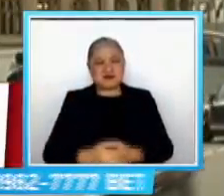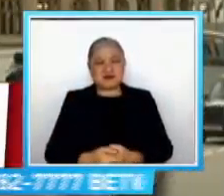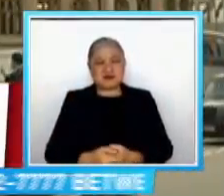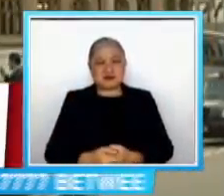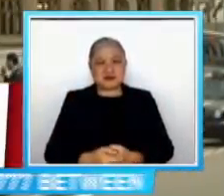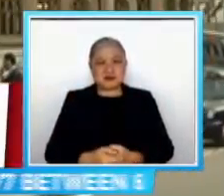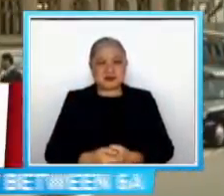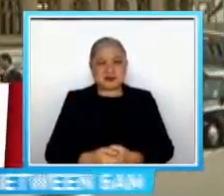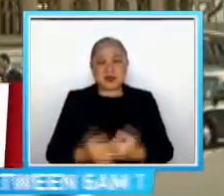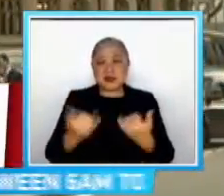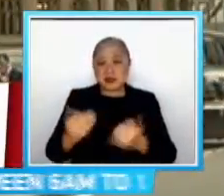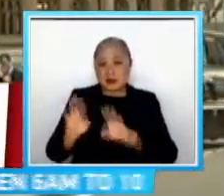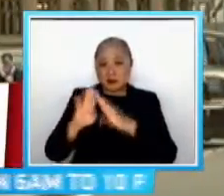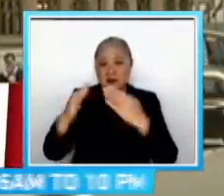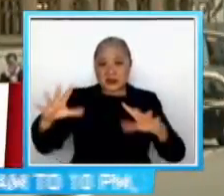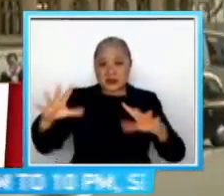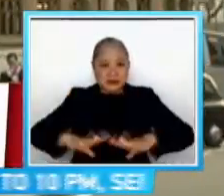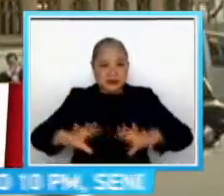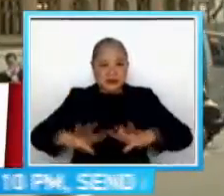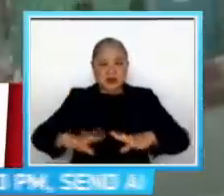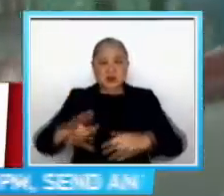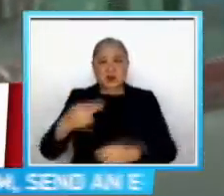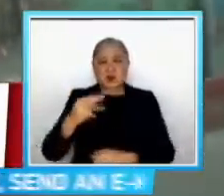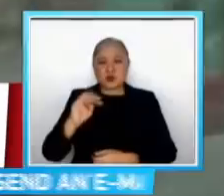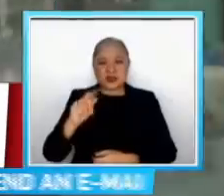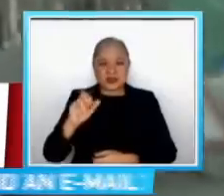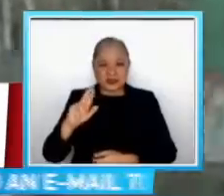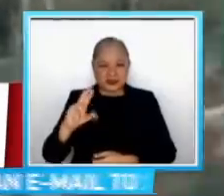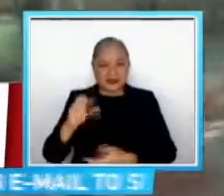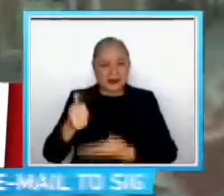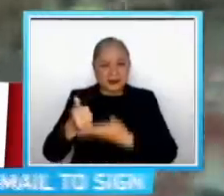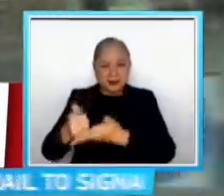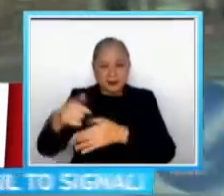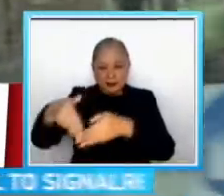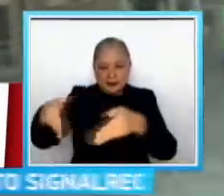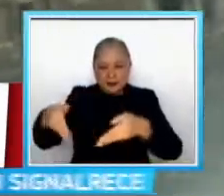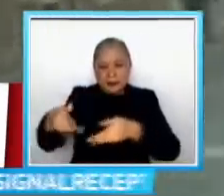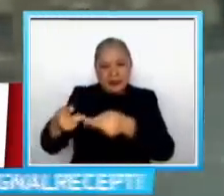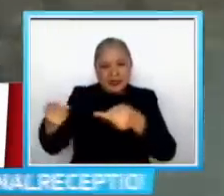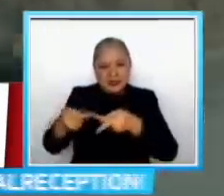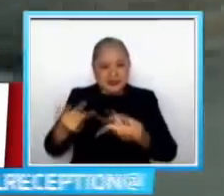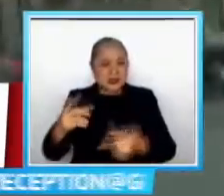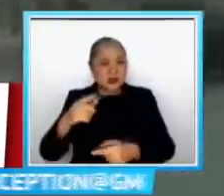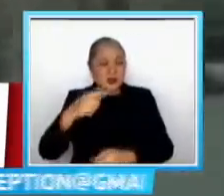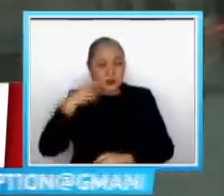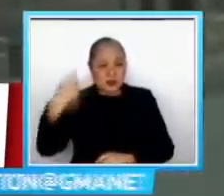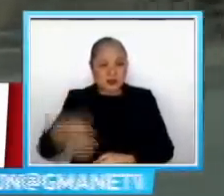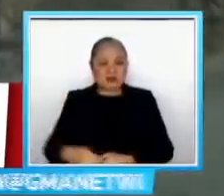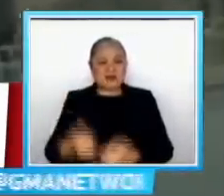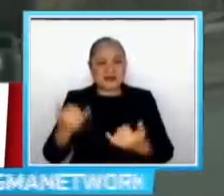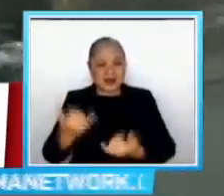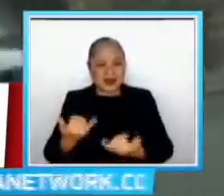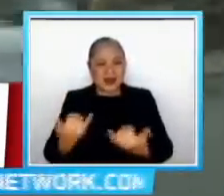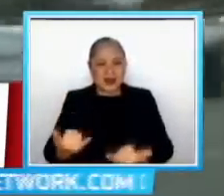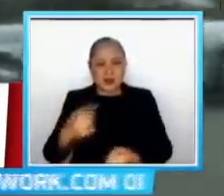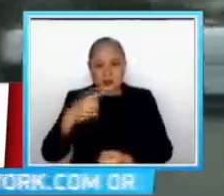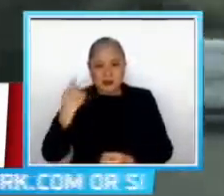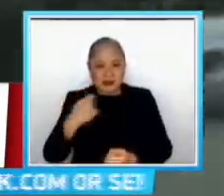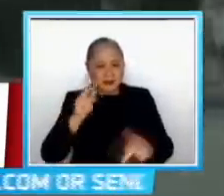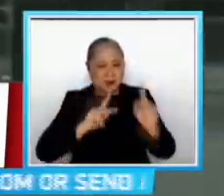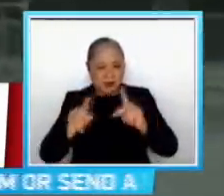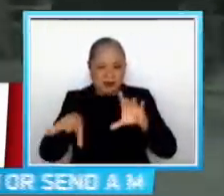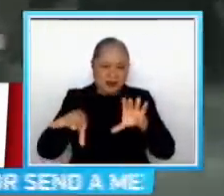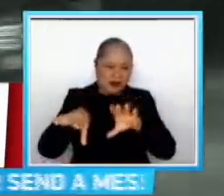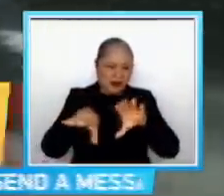na ng Russia ang humanitarian corridor sa ilang lugar sa Ukraine Sa ngayon, umaalis na ang Ukrainian civilian sa dalawang lugar